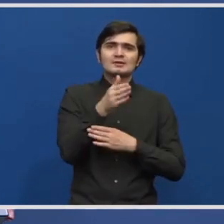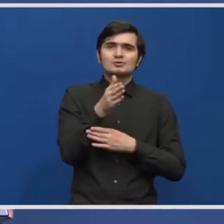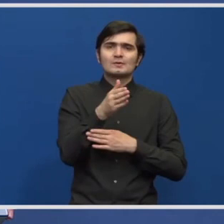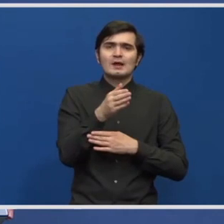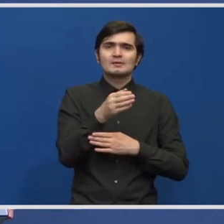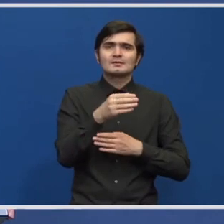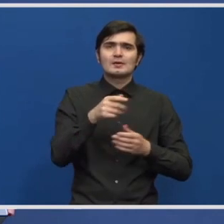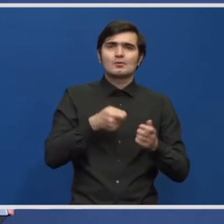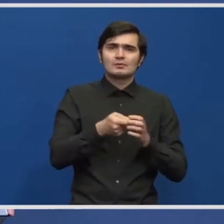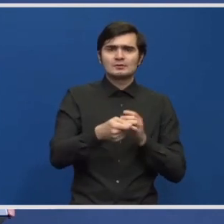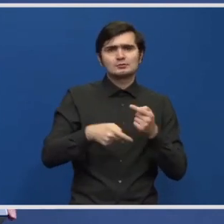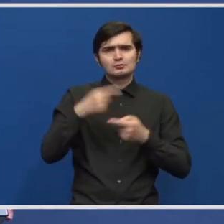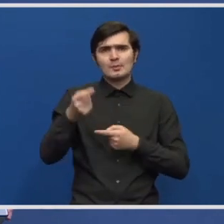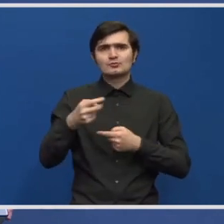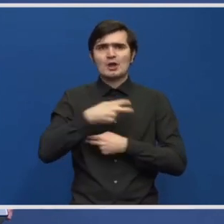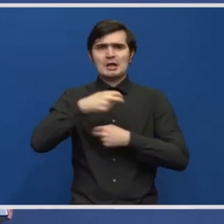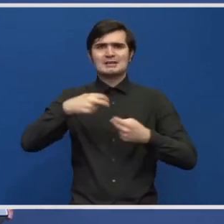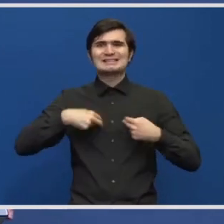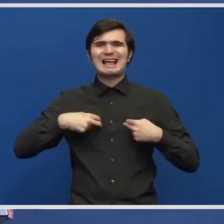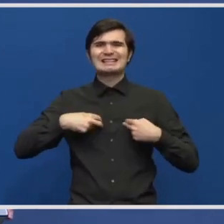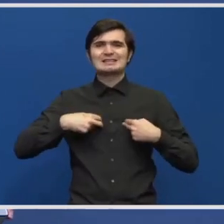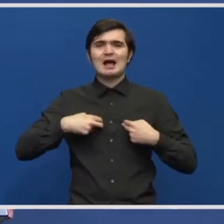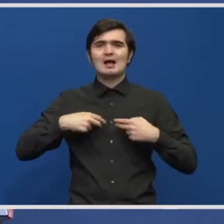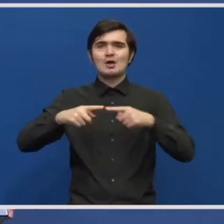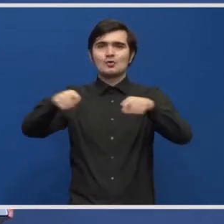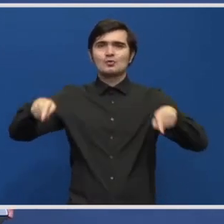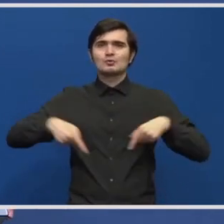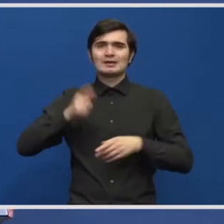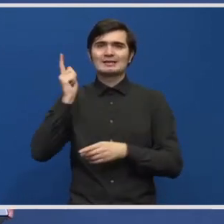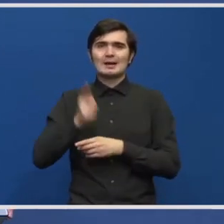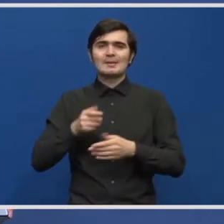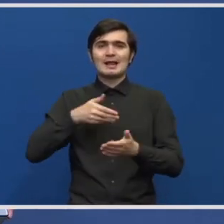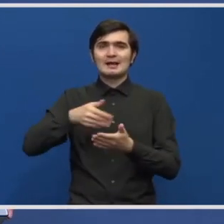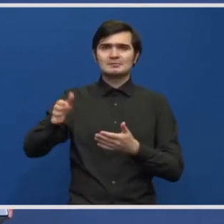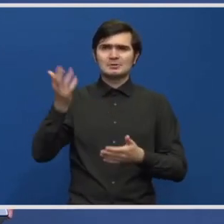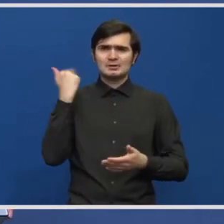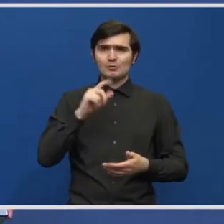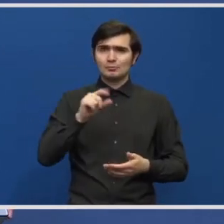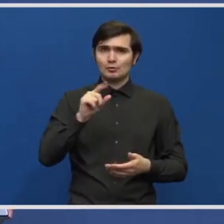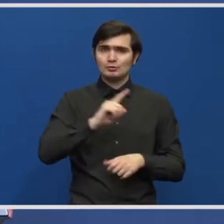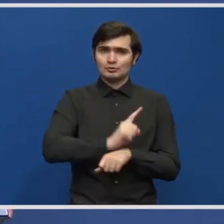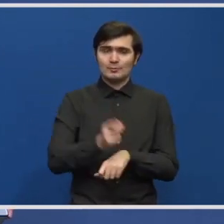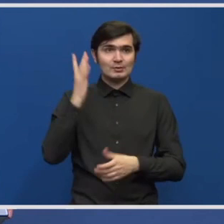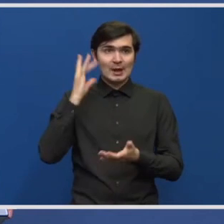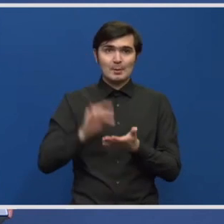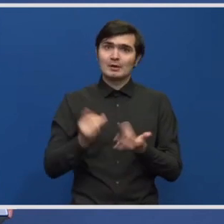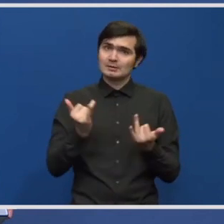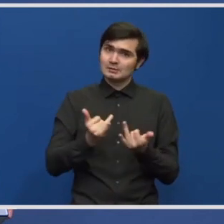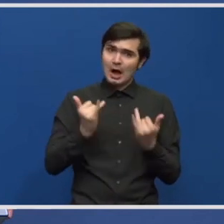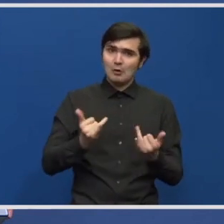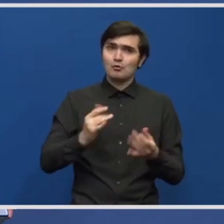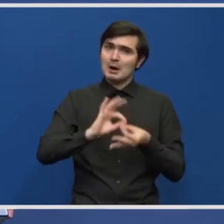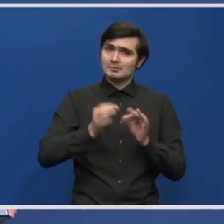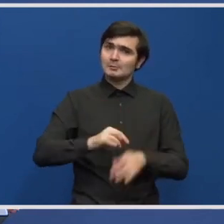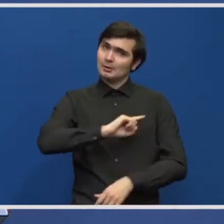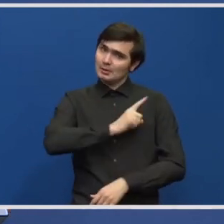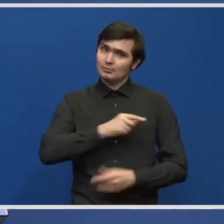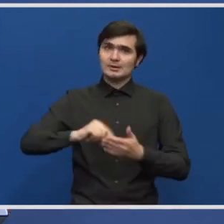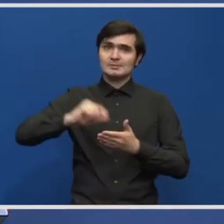S-a respins și la Curtea de Apel. primit această veste chiar acum 20 de minute, ceea ce înseamnă că se poate semna acest contract. Deci